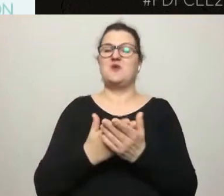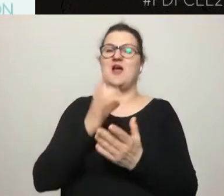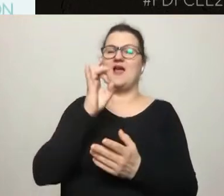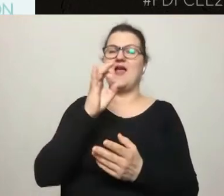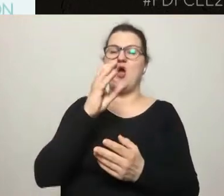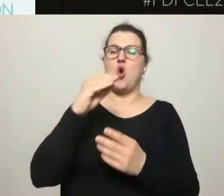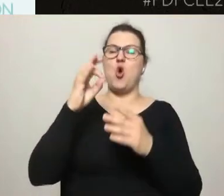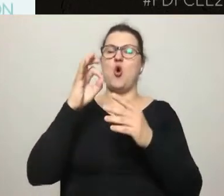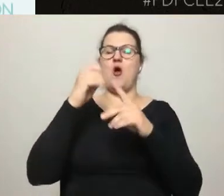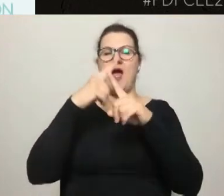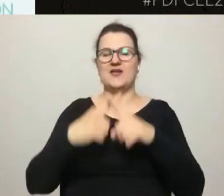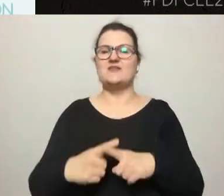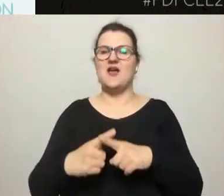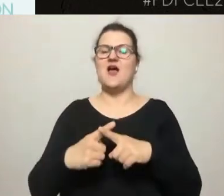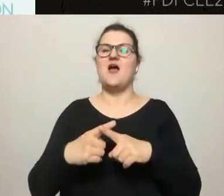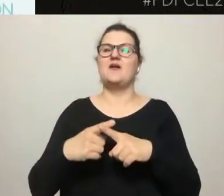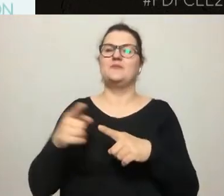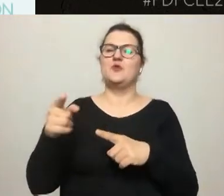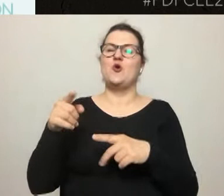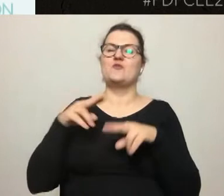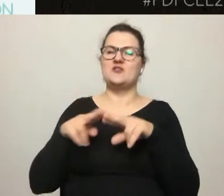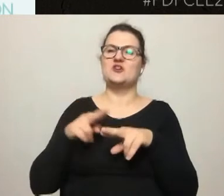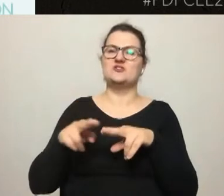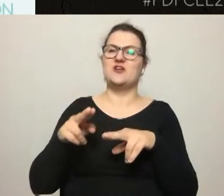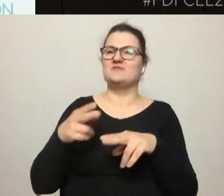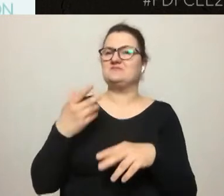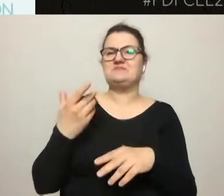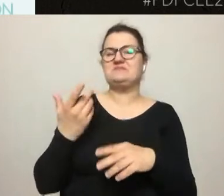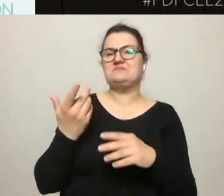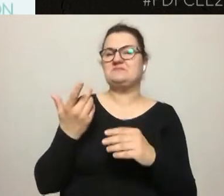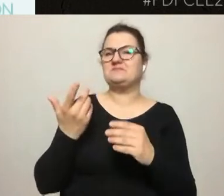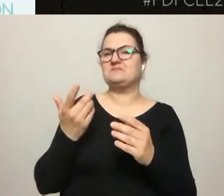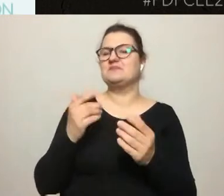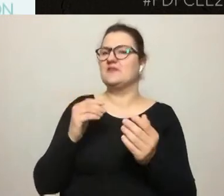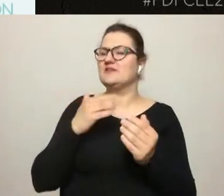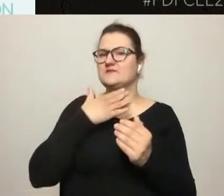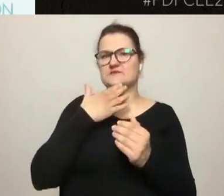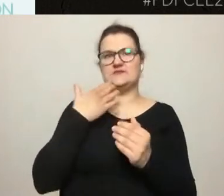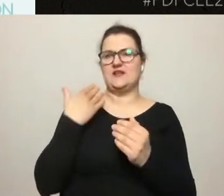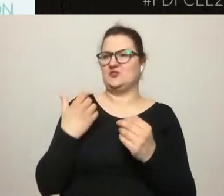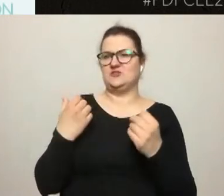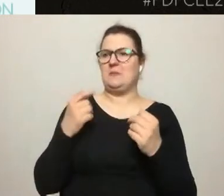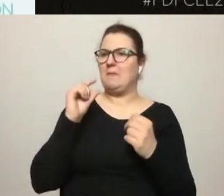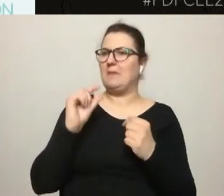wymaga dosyć niskiego zaangażowania takiego poznawczego.